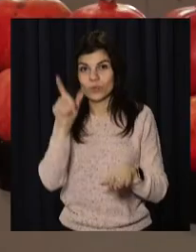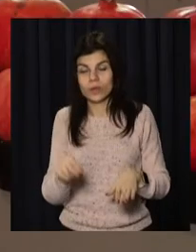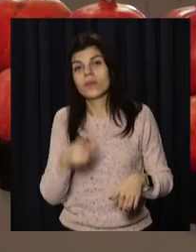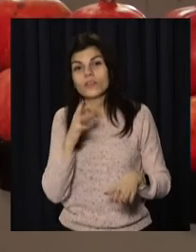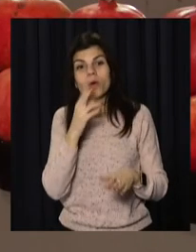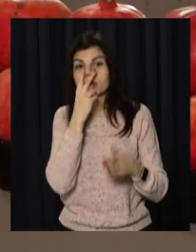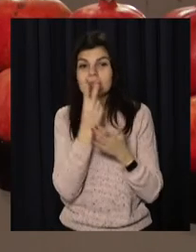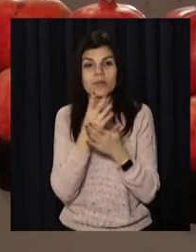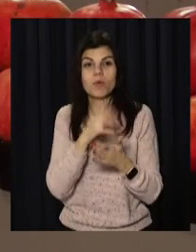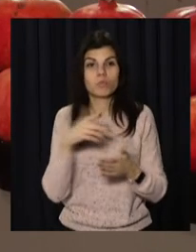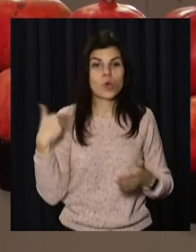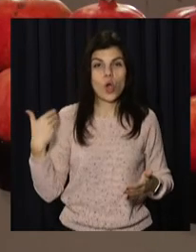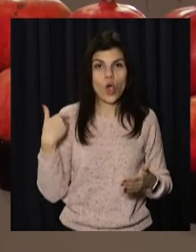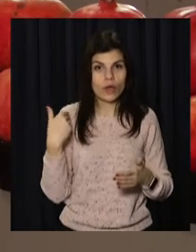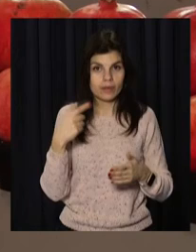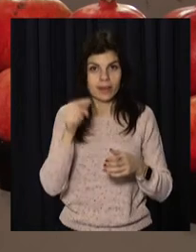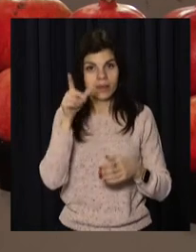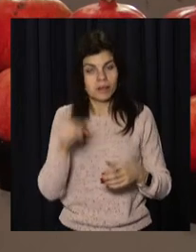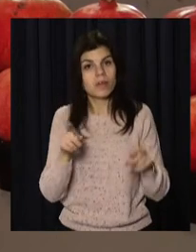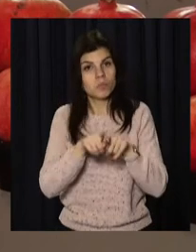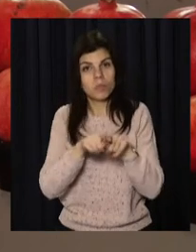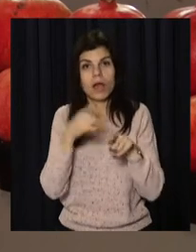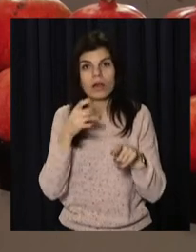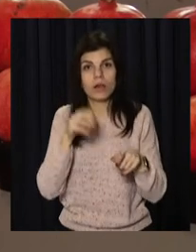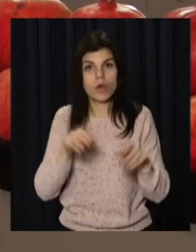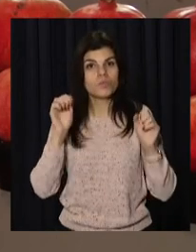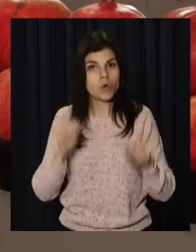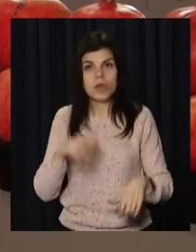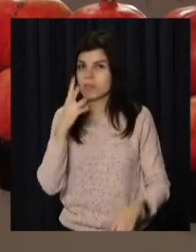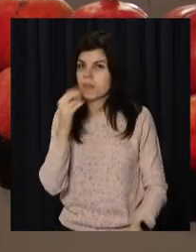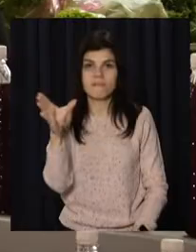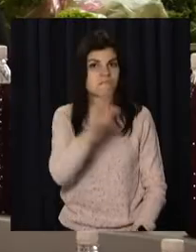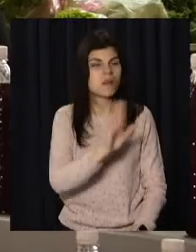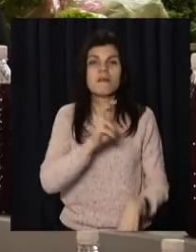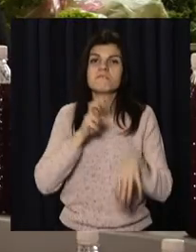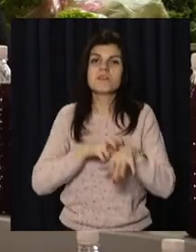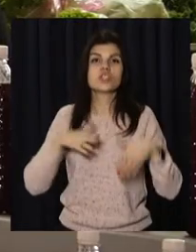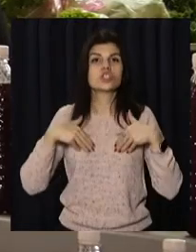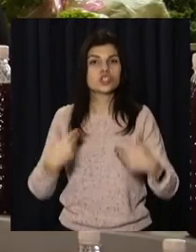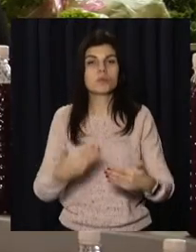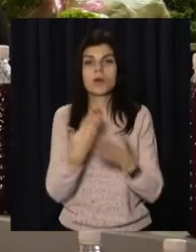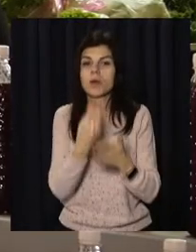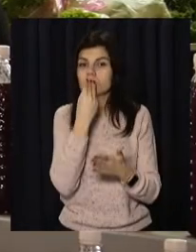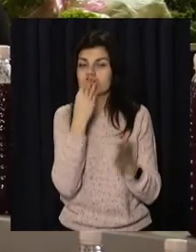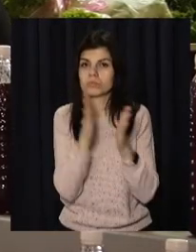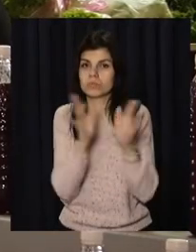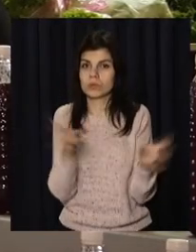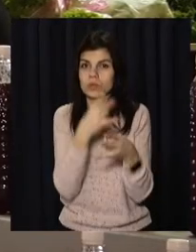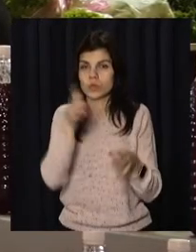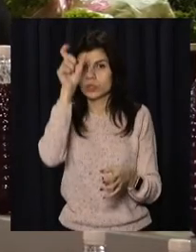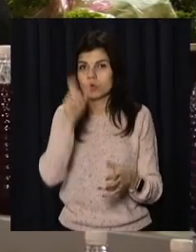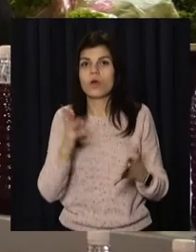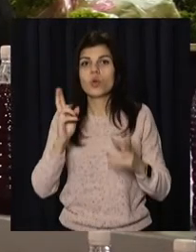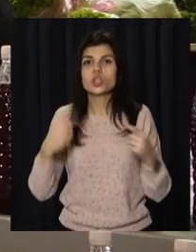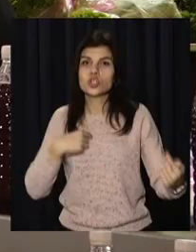Та не дивлячись на таку кількість корисних властивостей, гранатовий сік можна не всім. Лікарі радять утриматися від вживання